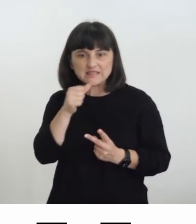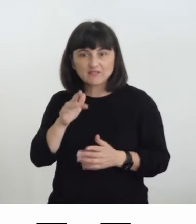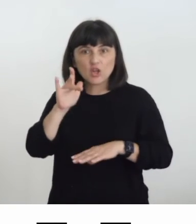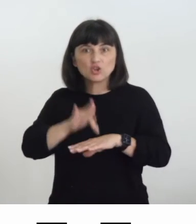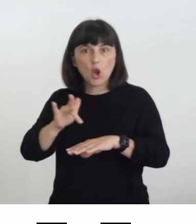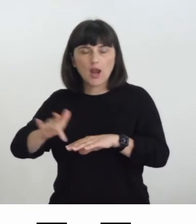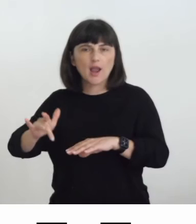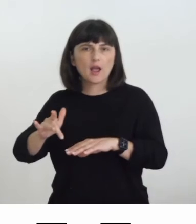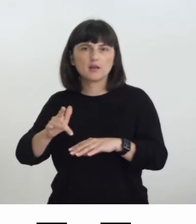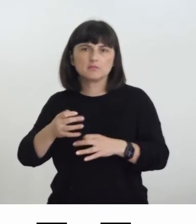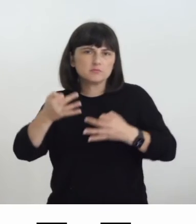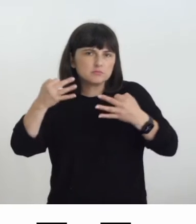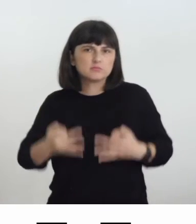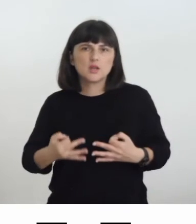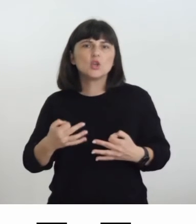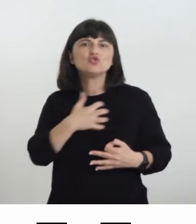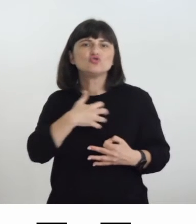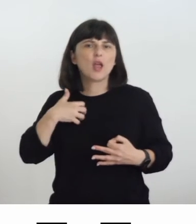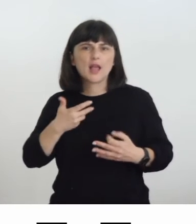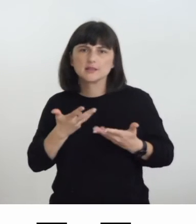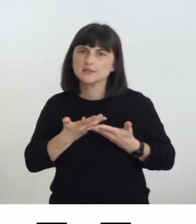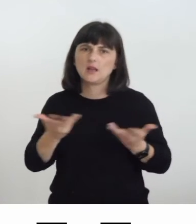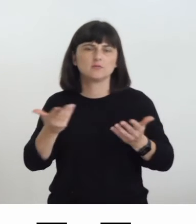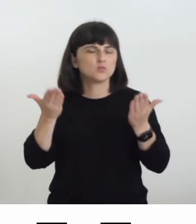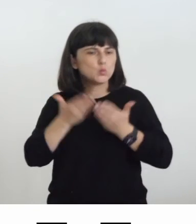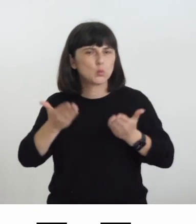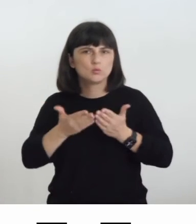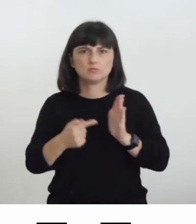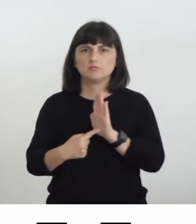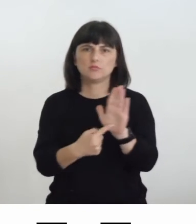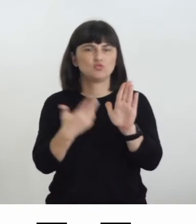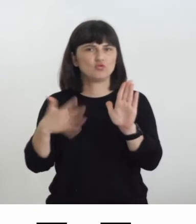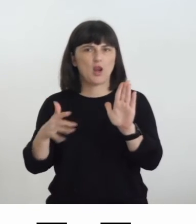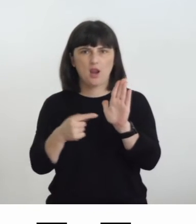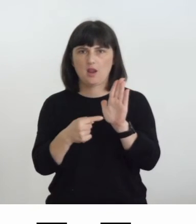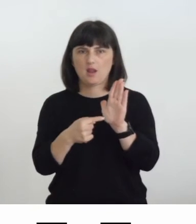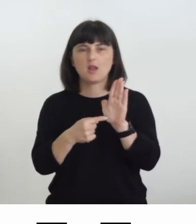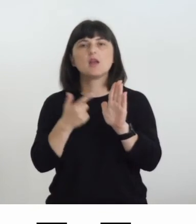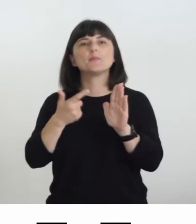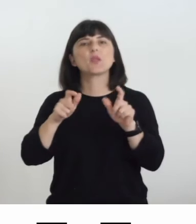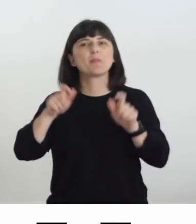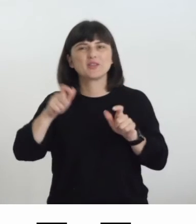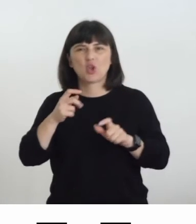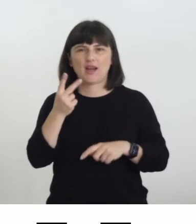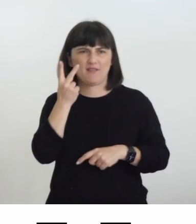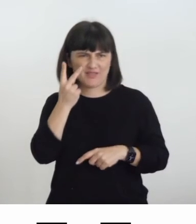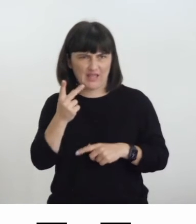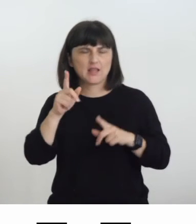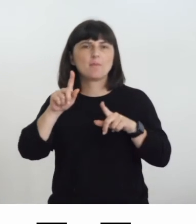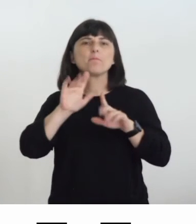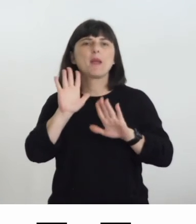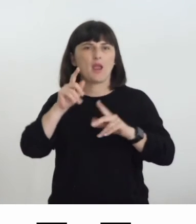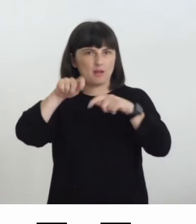ovvero ci sono studi che dimostrano come sia in persone vedenti bendate sia in